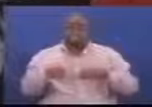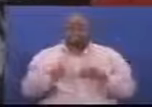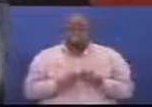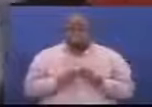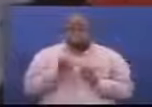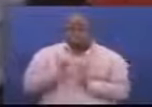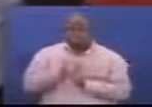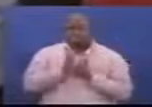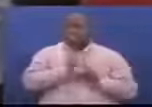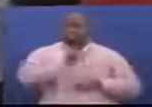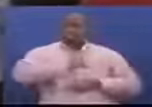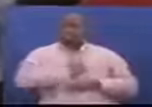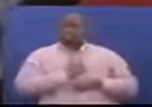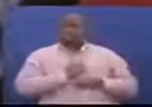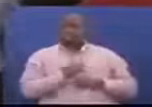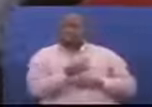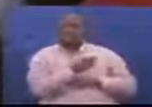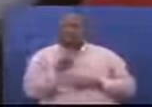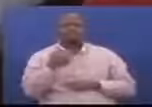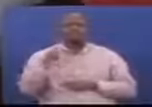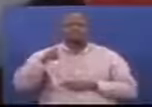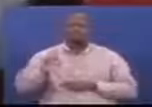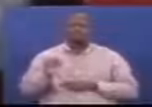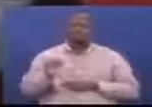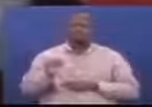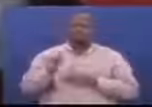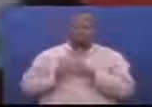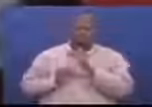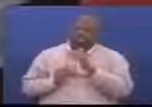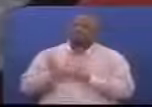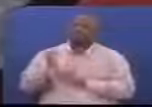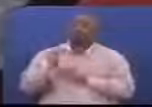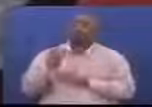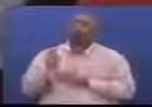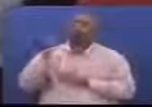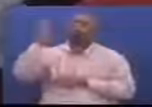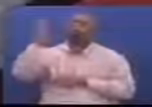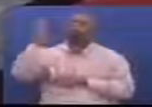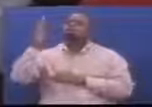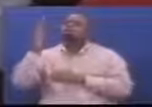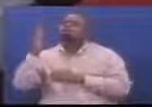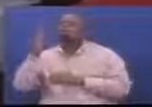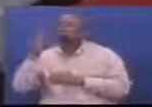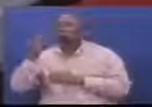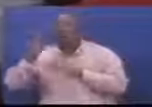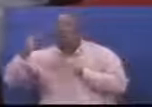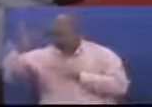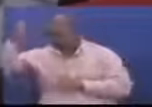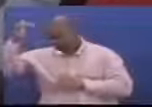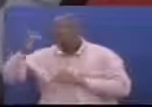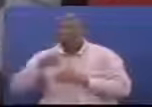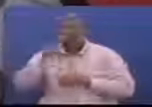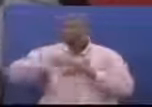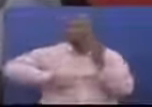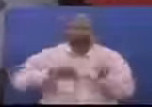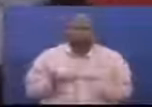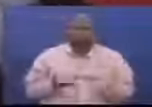sector Inadai TRI over 800 billion shilling Za returns on tax